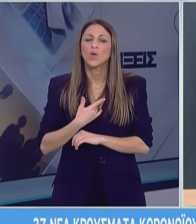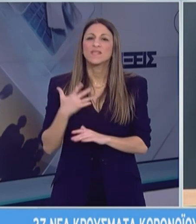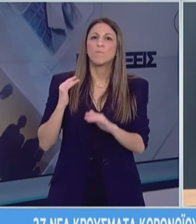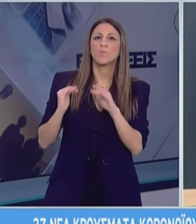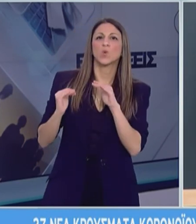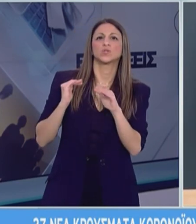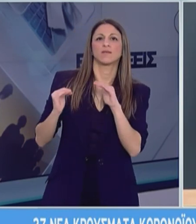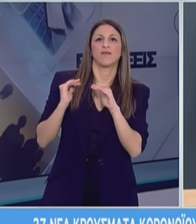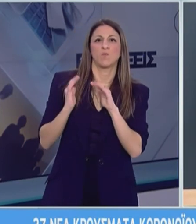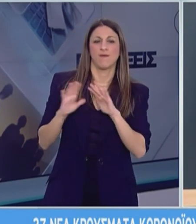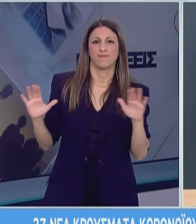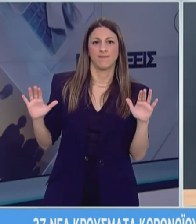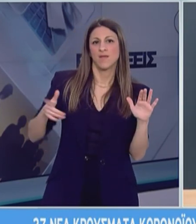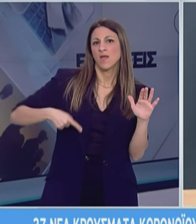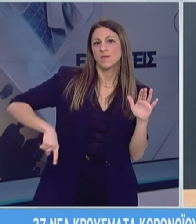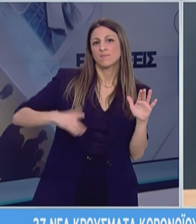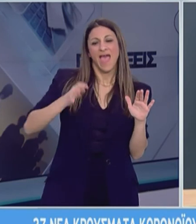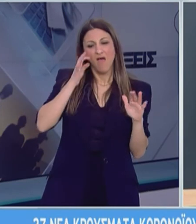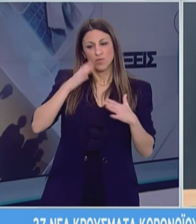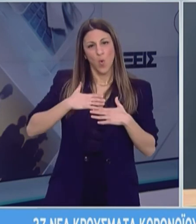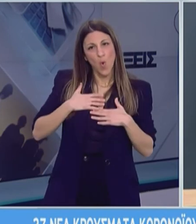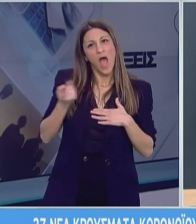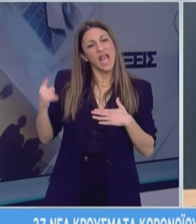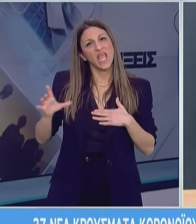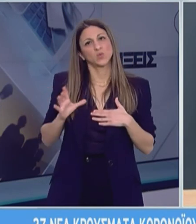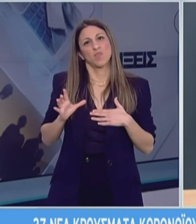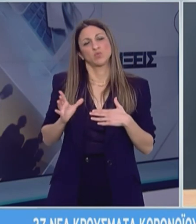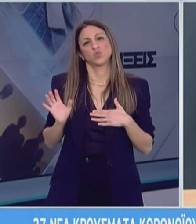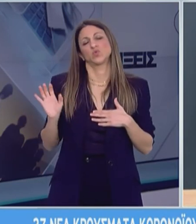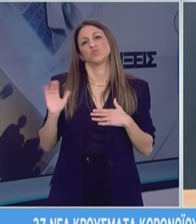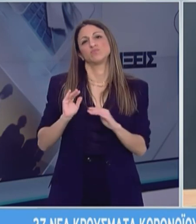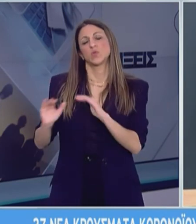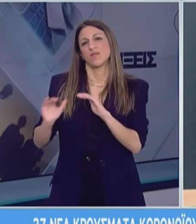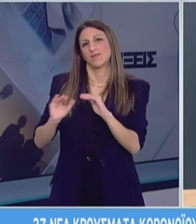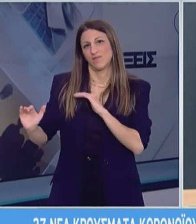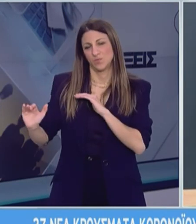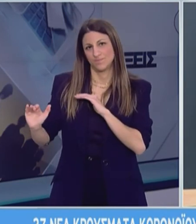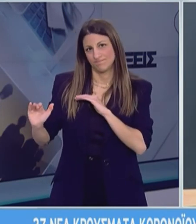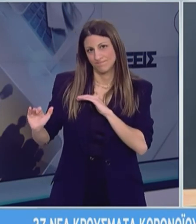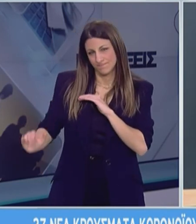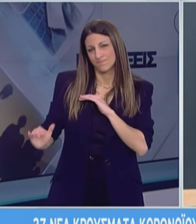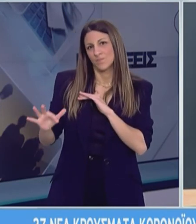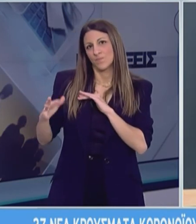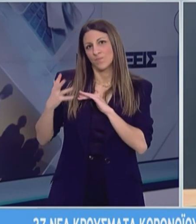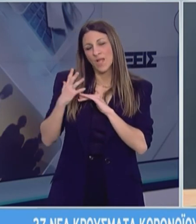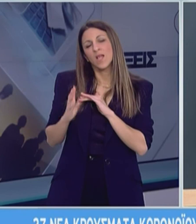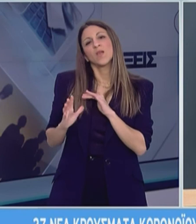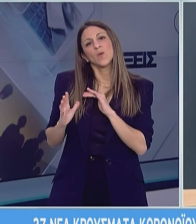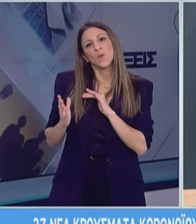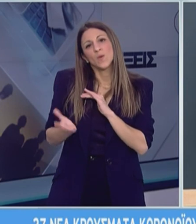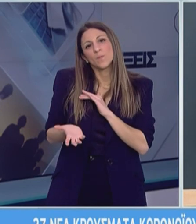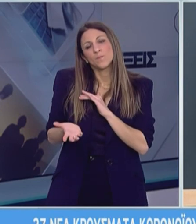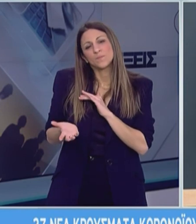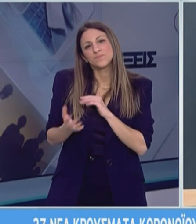προφυλάσσουμε και τους ίδιους και προφυλάσσουν και εκείνους εαυτούς τους από τις πιθανότητες μιας μεγαλύτερης έκθεσης στον κίνδυνο της